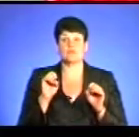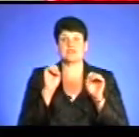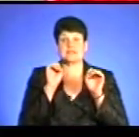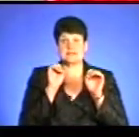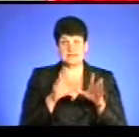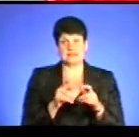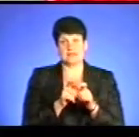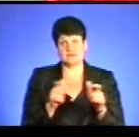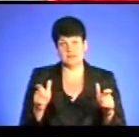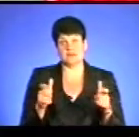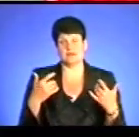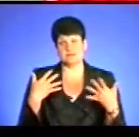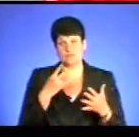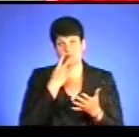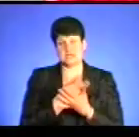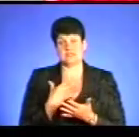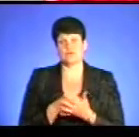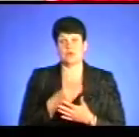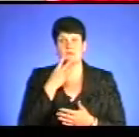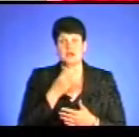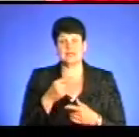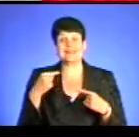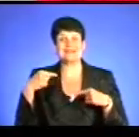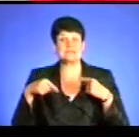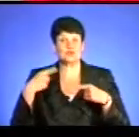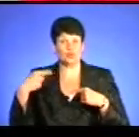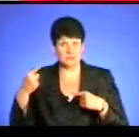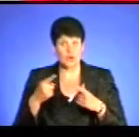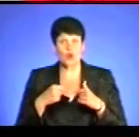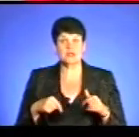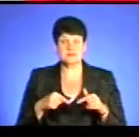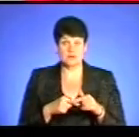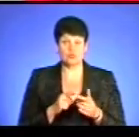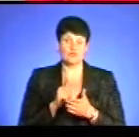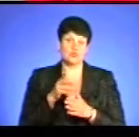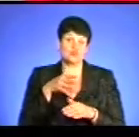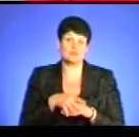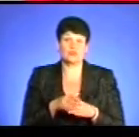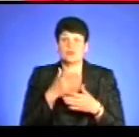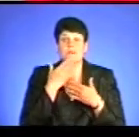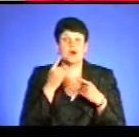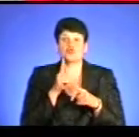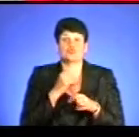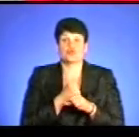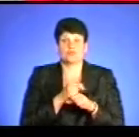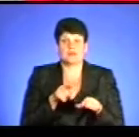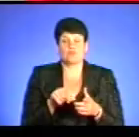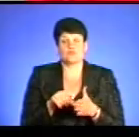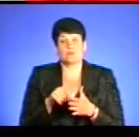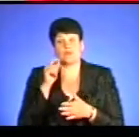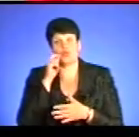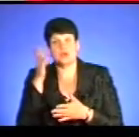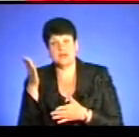і вислати своє бачення. І наступний, скажімо так, організатор, тільки навіть, який досяг планувати, він має це розуміти. Йому немає що робити. Ти або виступаєш в Україні,